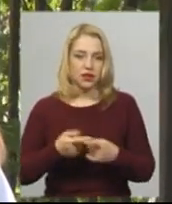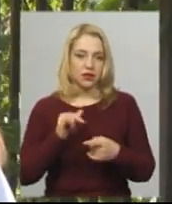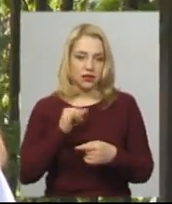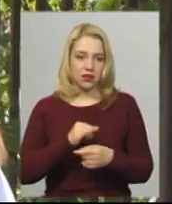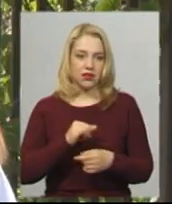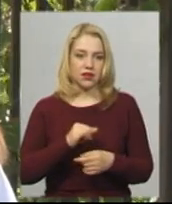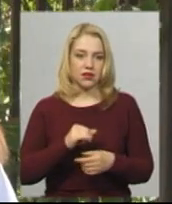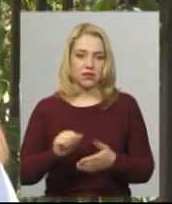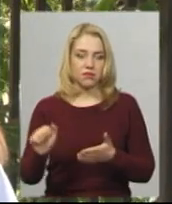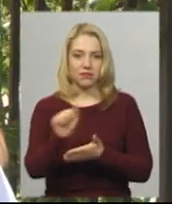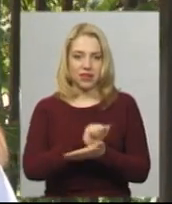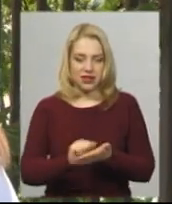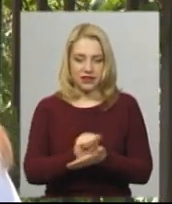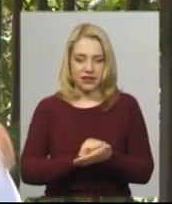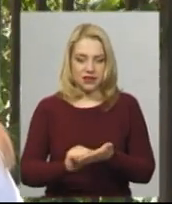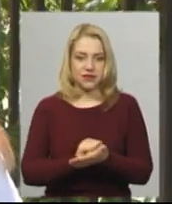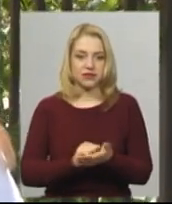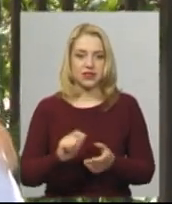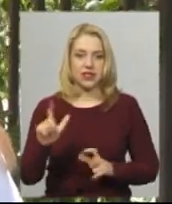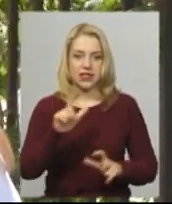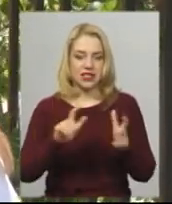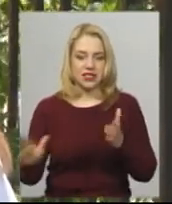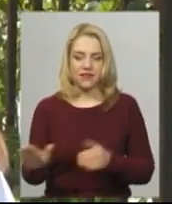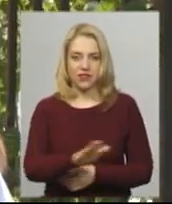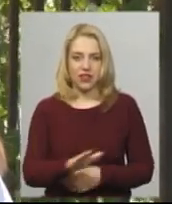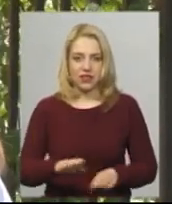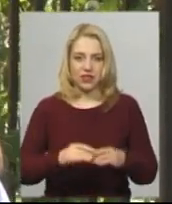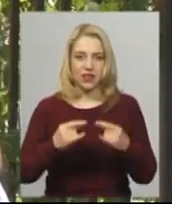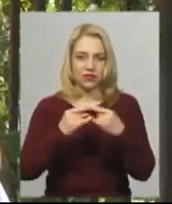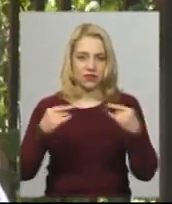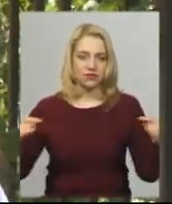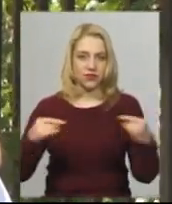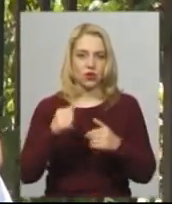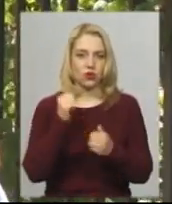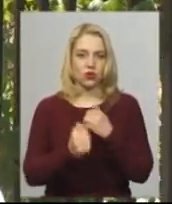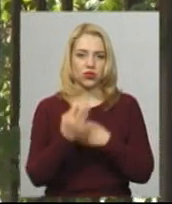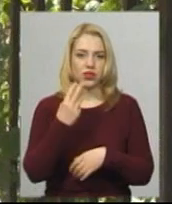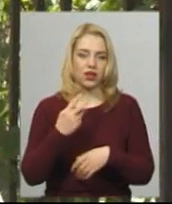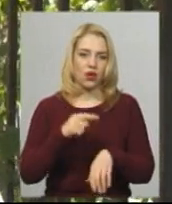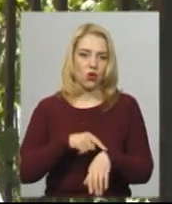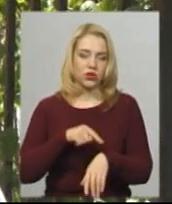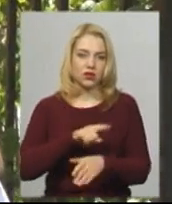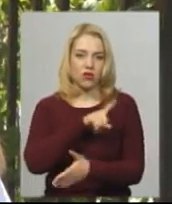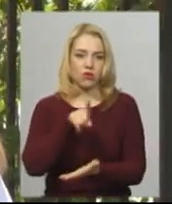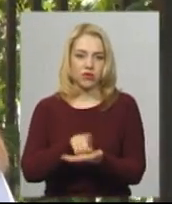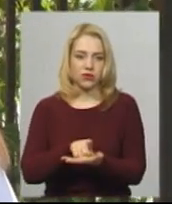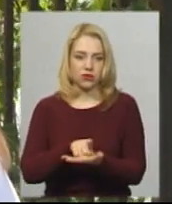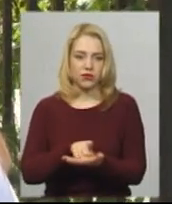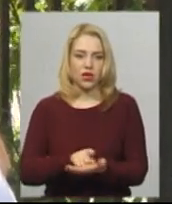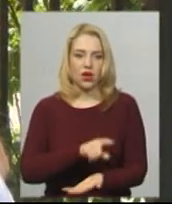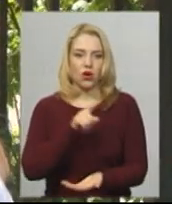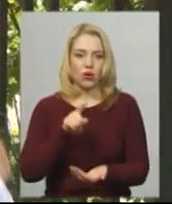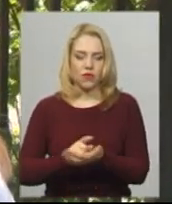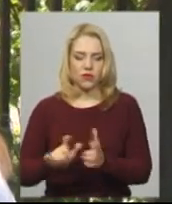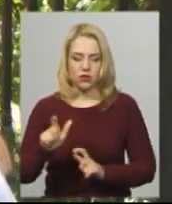дезінфекція робочих поверхень кожних 3 години, обов'язкова дезінфекція